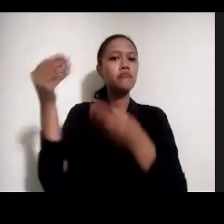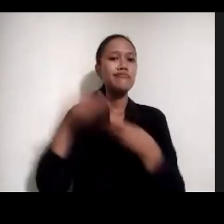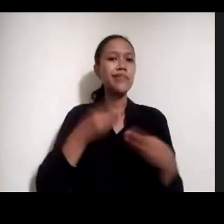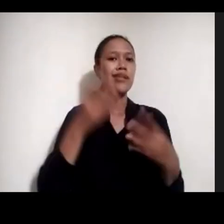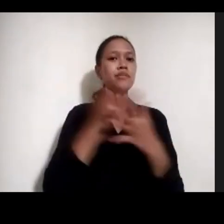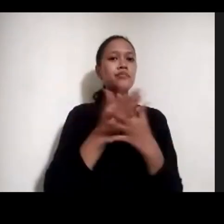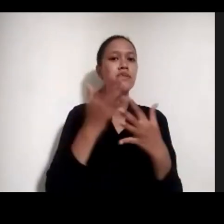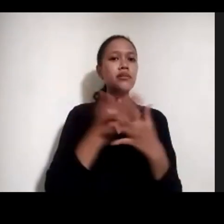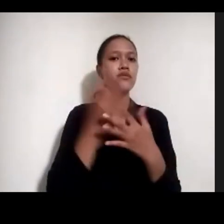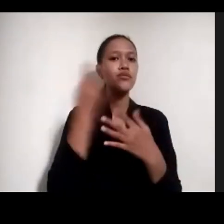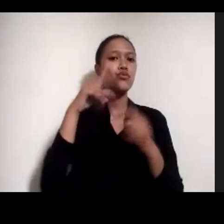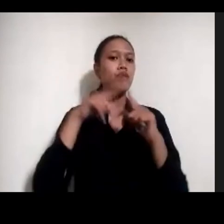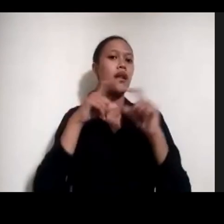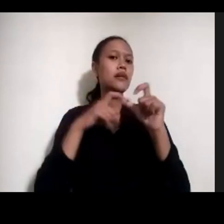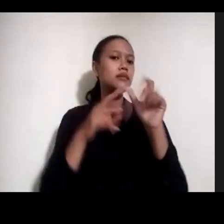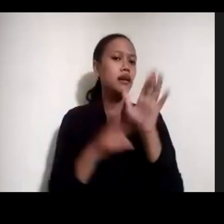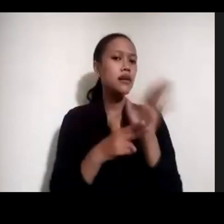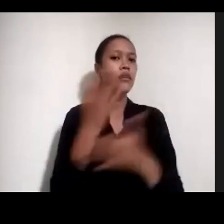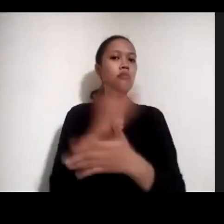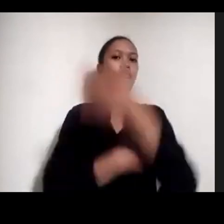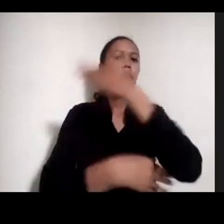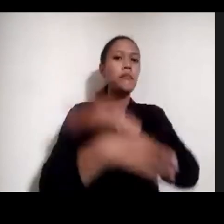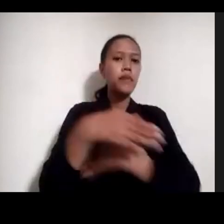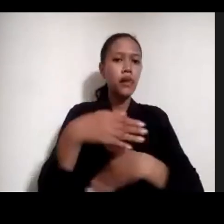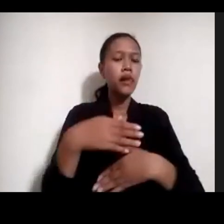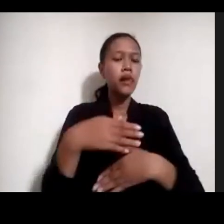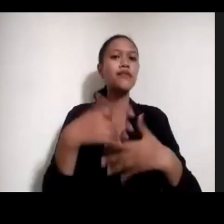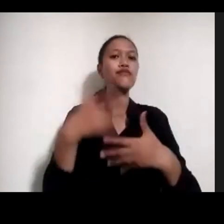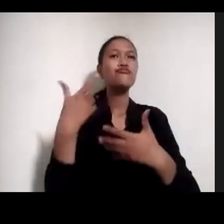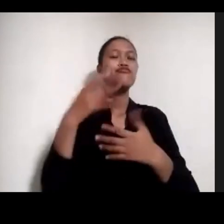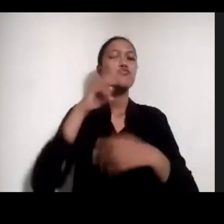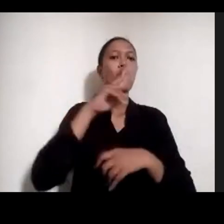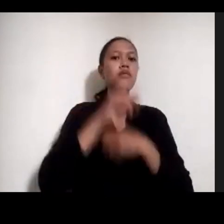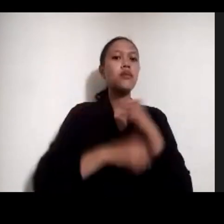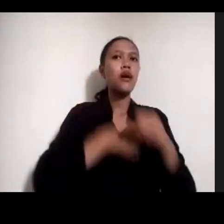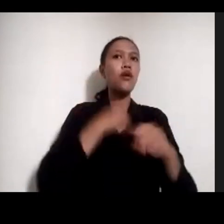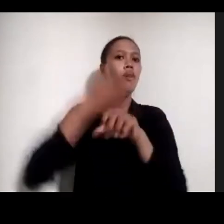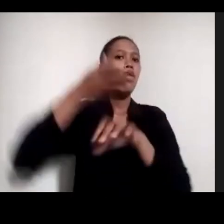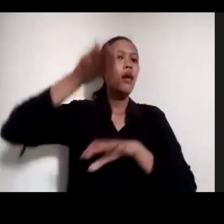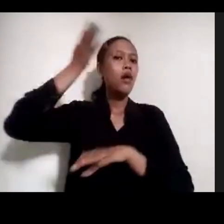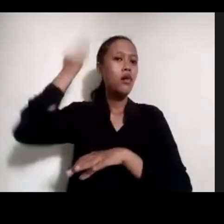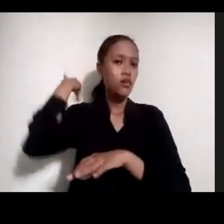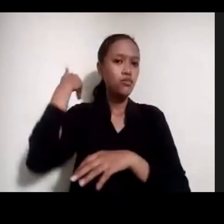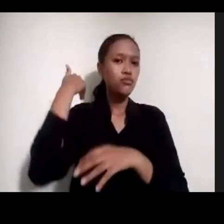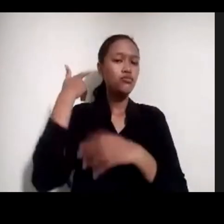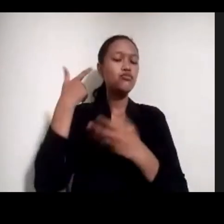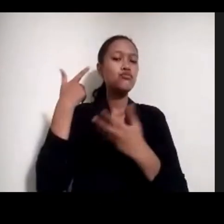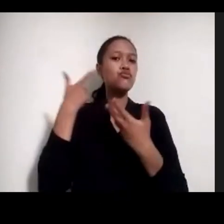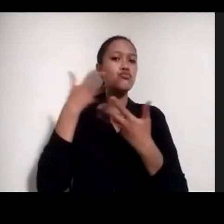ASN defable yang sudah sejak dua tahun lalu mulai banyak